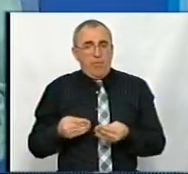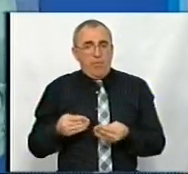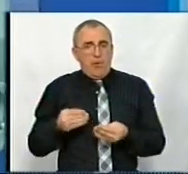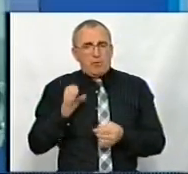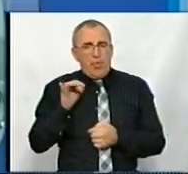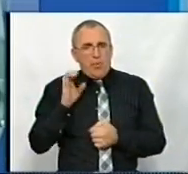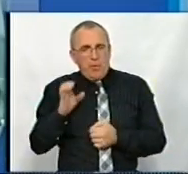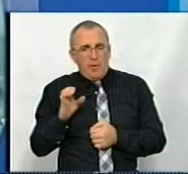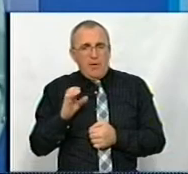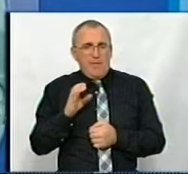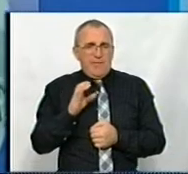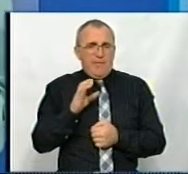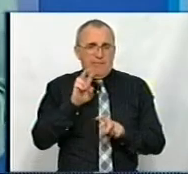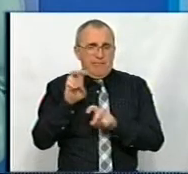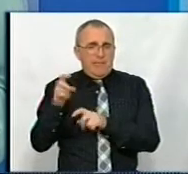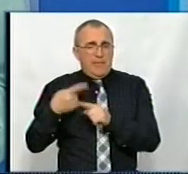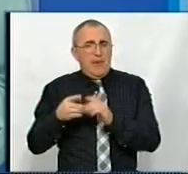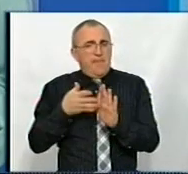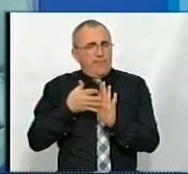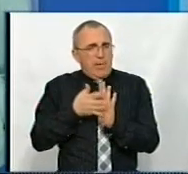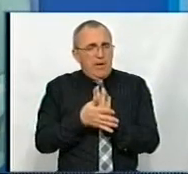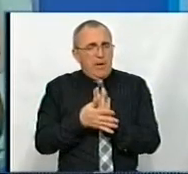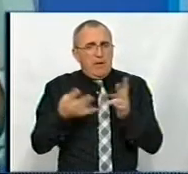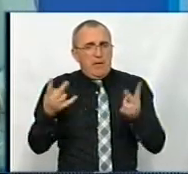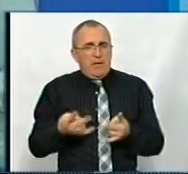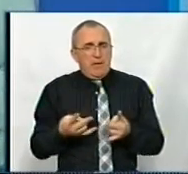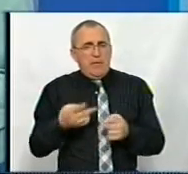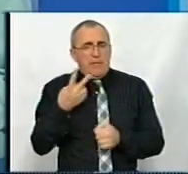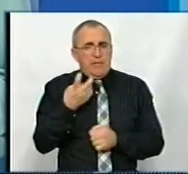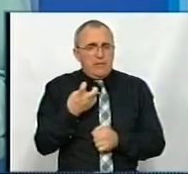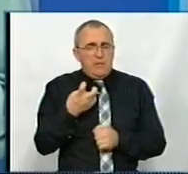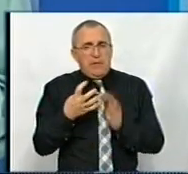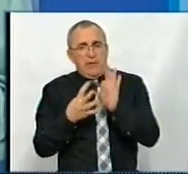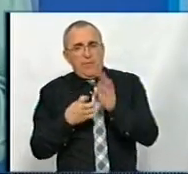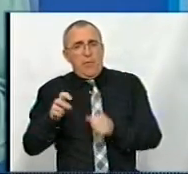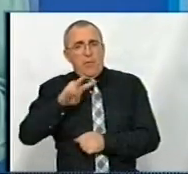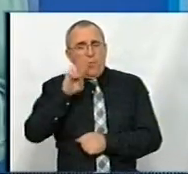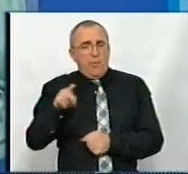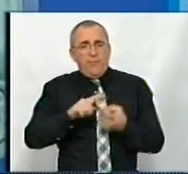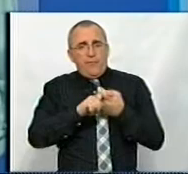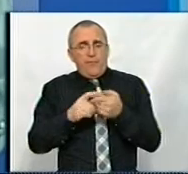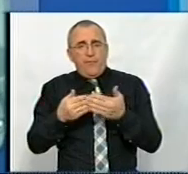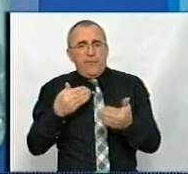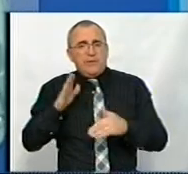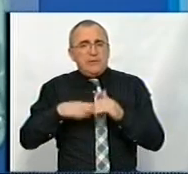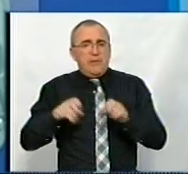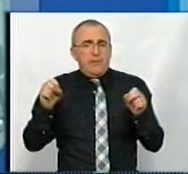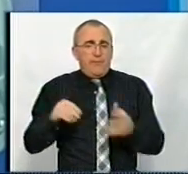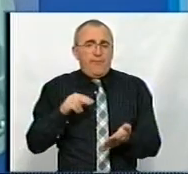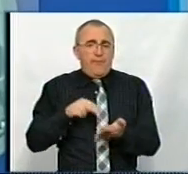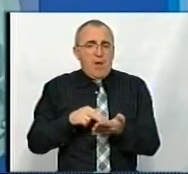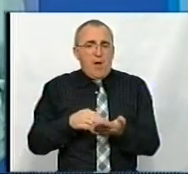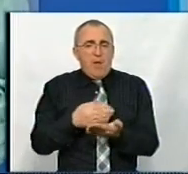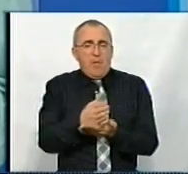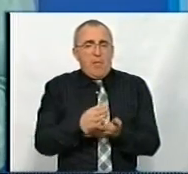Скопус або Web of Science, потрібно витратити в межах від 200 до 900 доларів, в залежності від спеціальності та вартості послуг